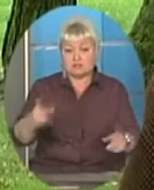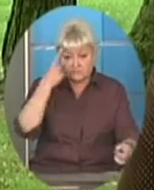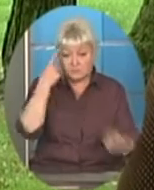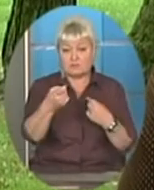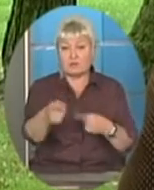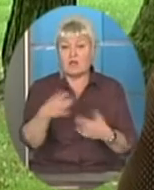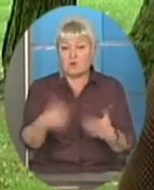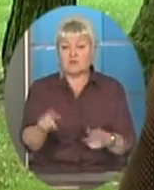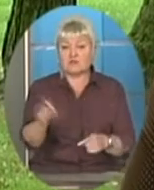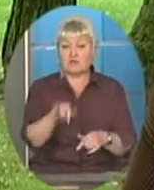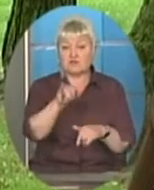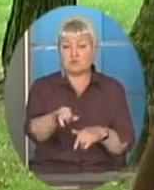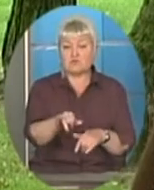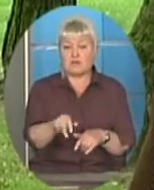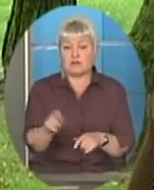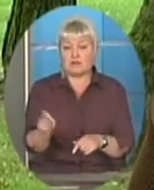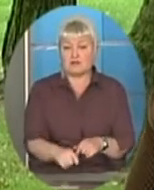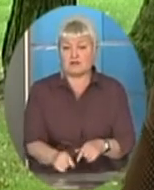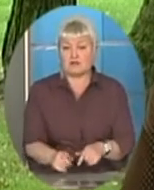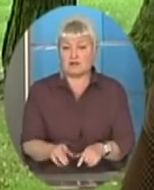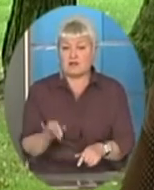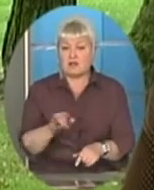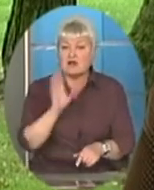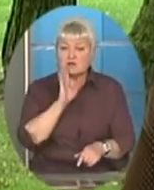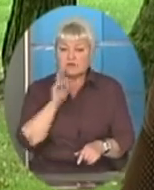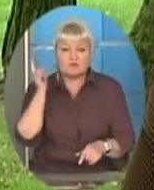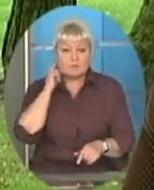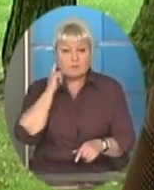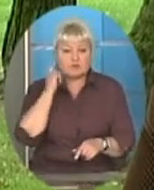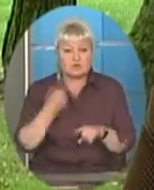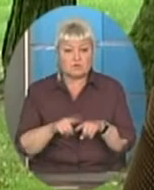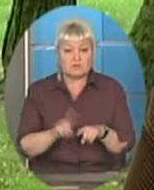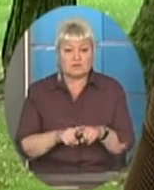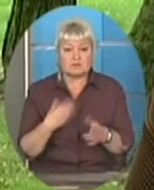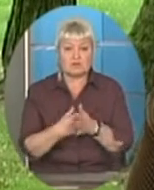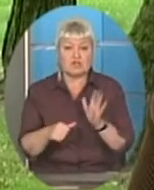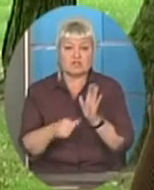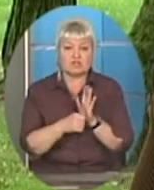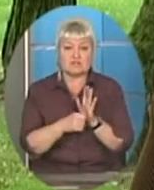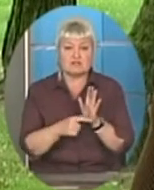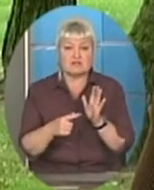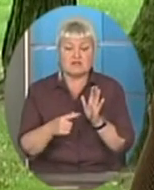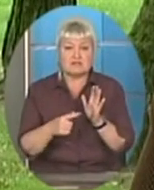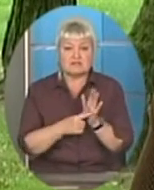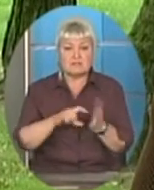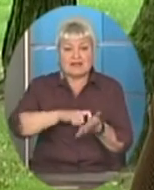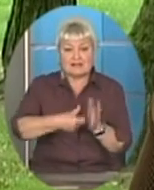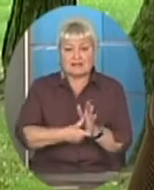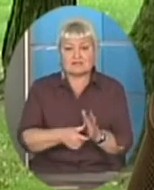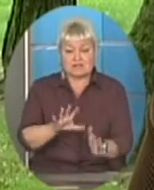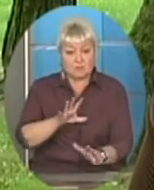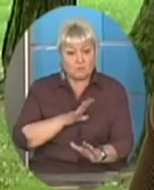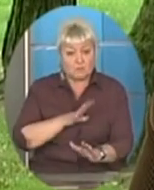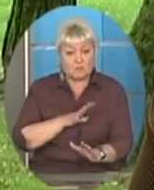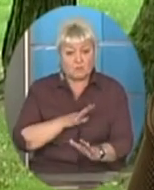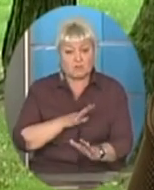приїхала, яка от я приїжджала тоді. І вона, оце почувши, десь порядка шести чи семи класних кімнат було в приміщенні,